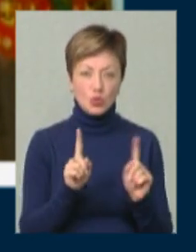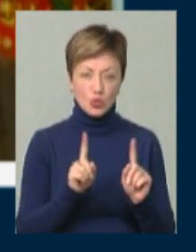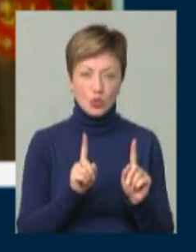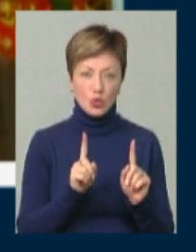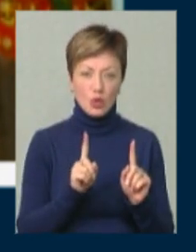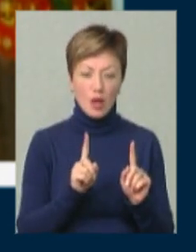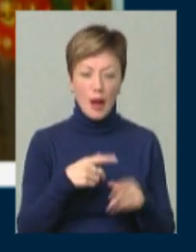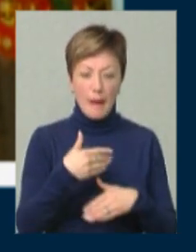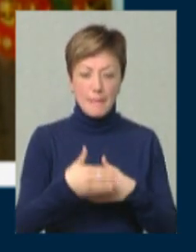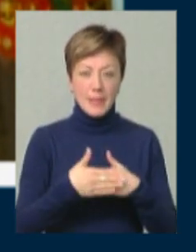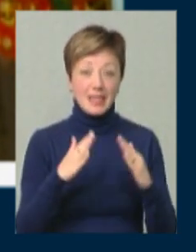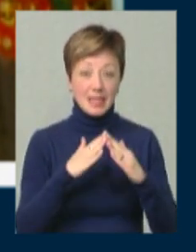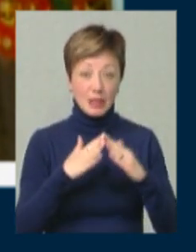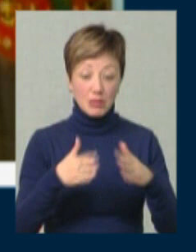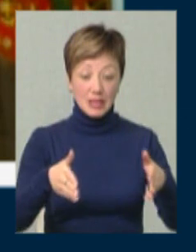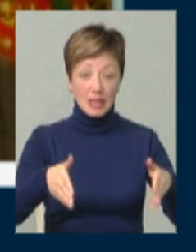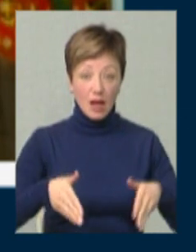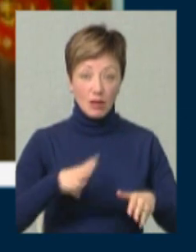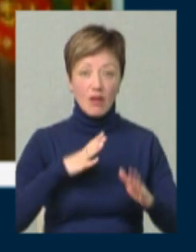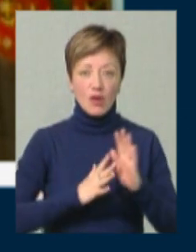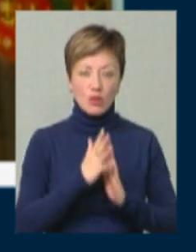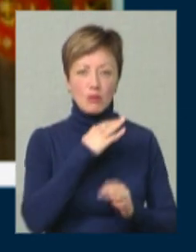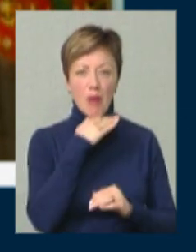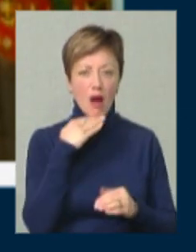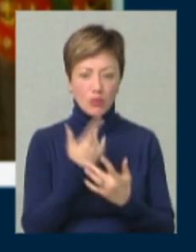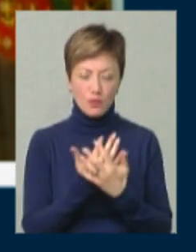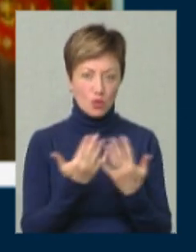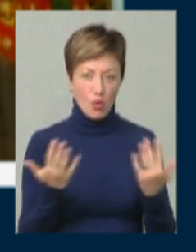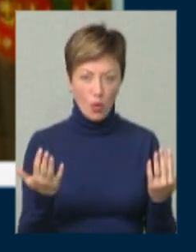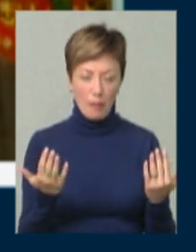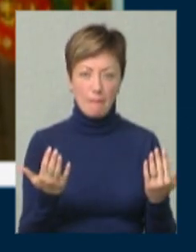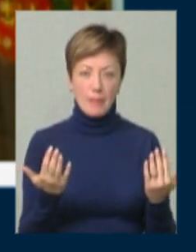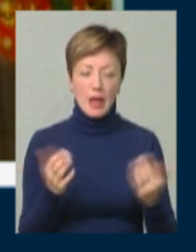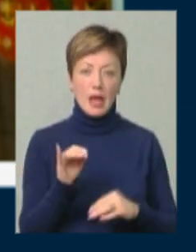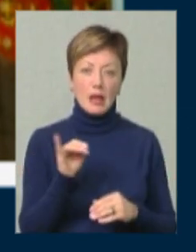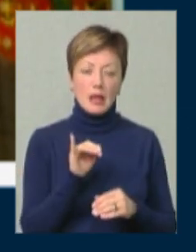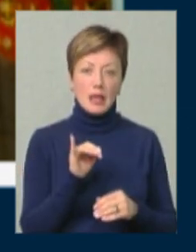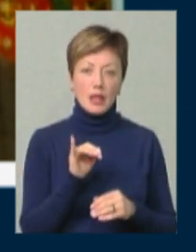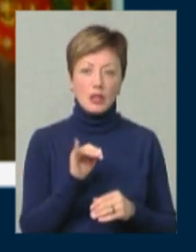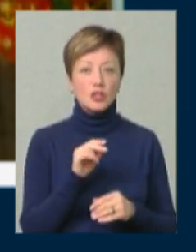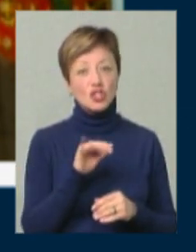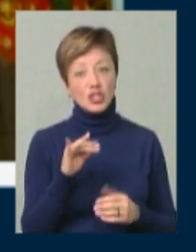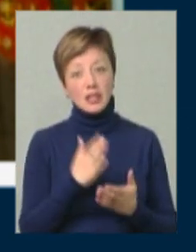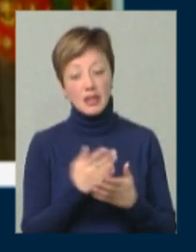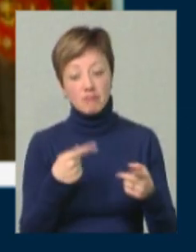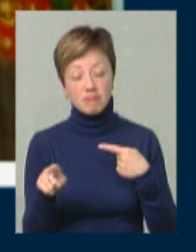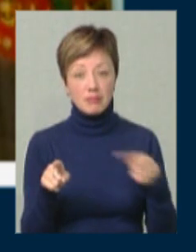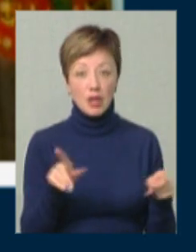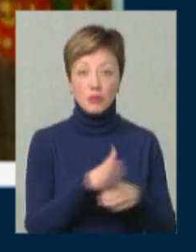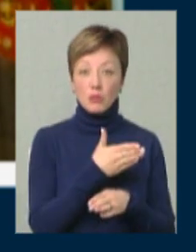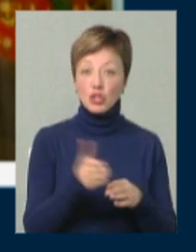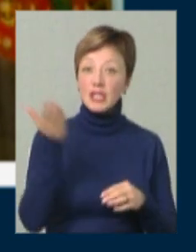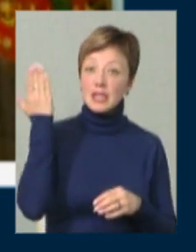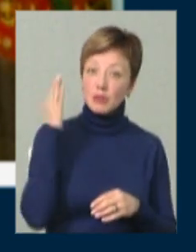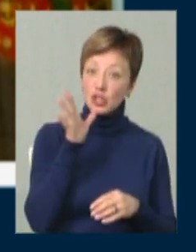на присадибних ділянках вирощували багато всього. Чи є якась відмінність між